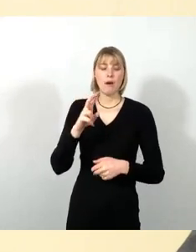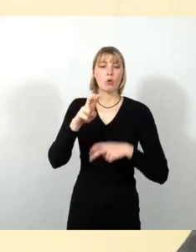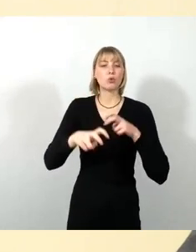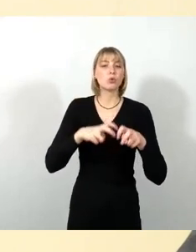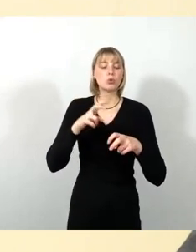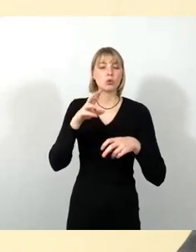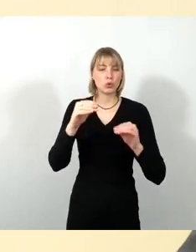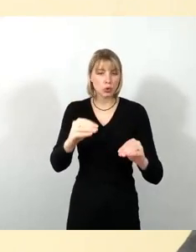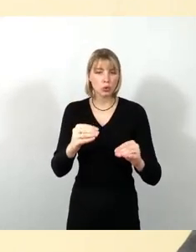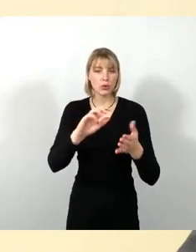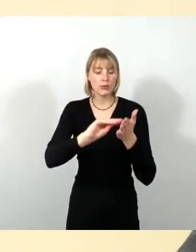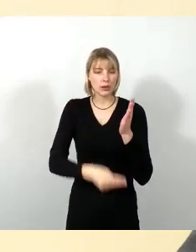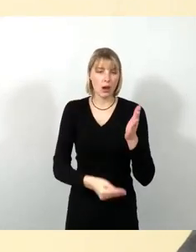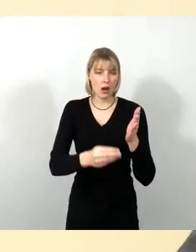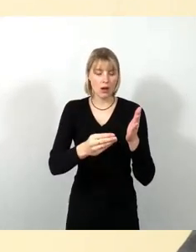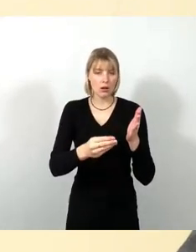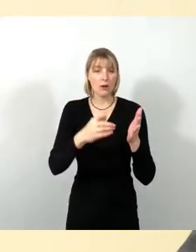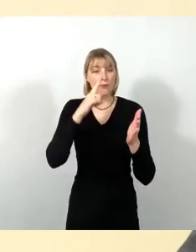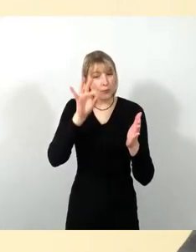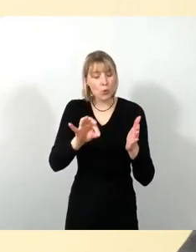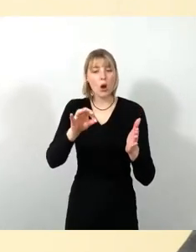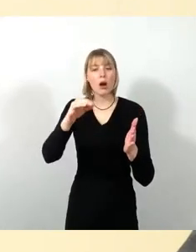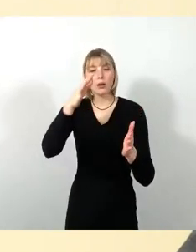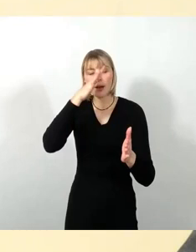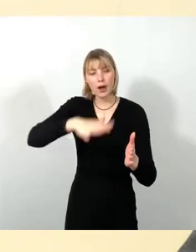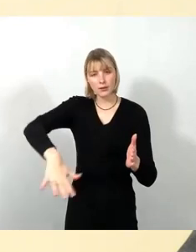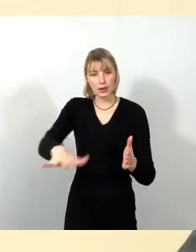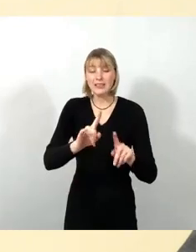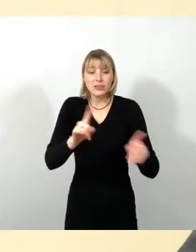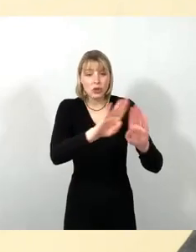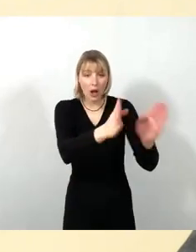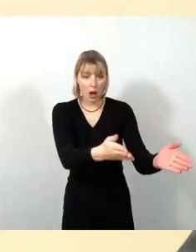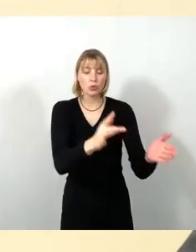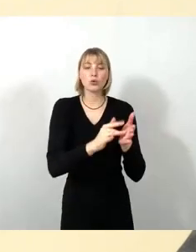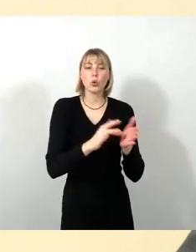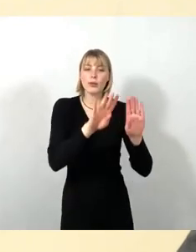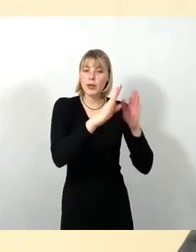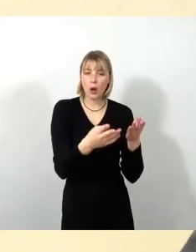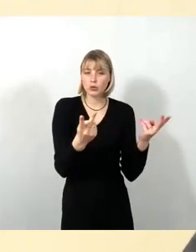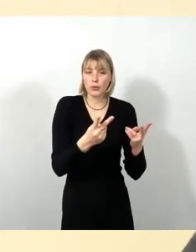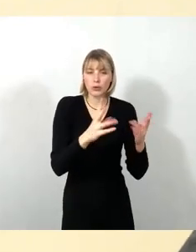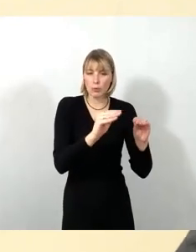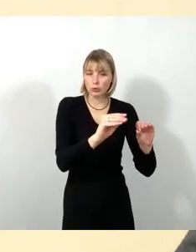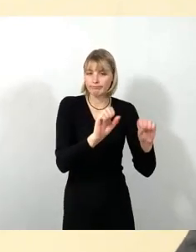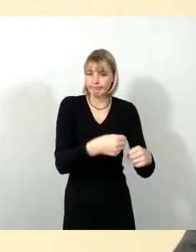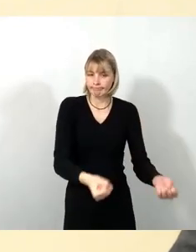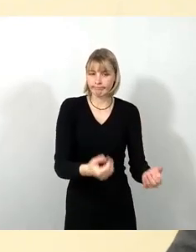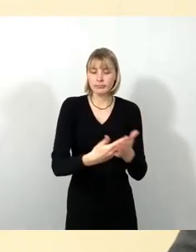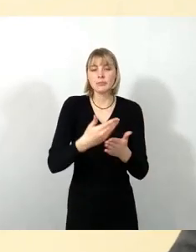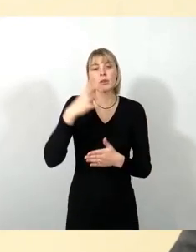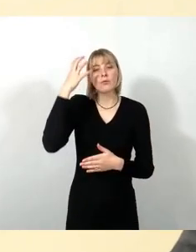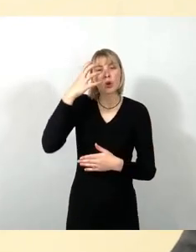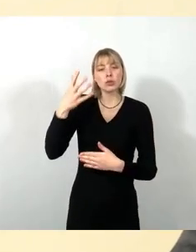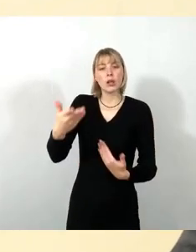das Gebäude. Warum? Weil das Gebäude ja gar nicht nutzbar ist. Und so können Sie sich vorstellen, wenn man eben unzureichende